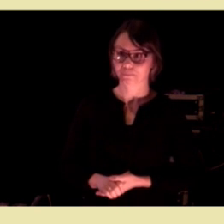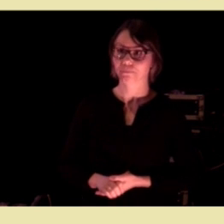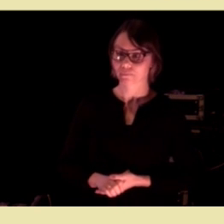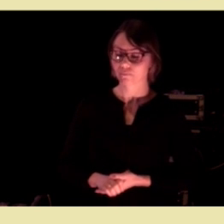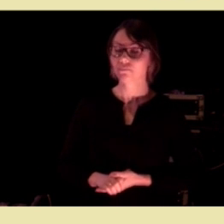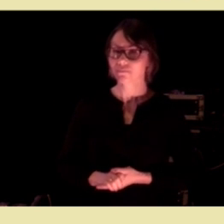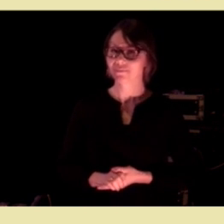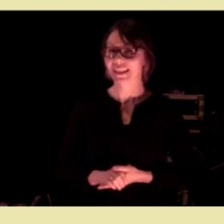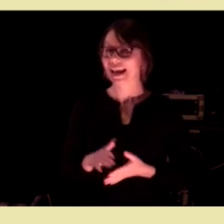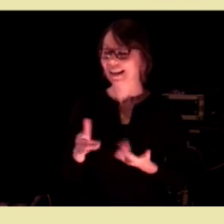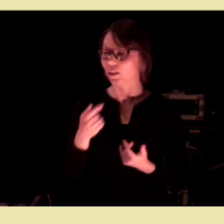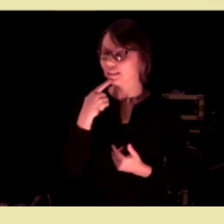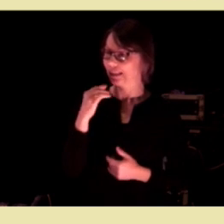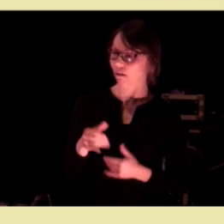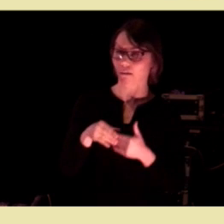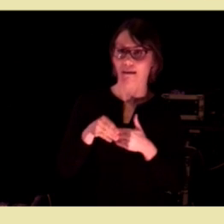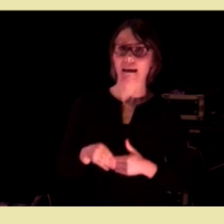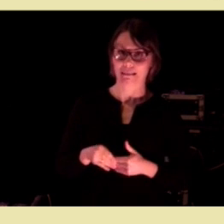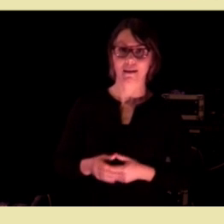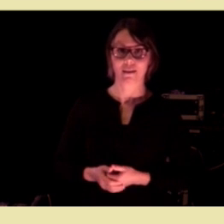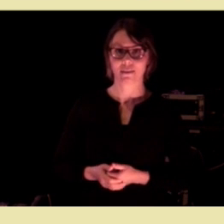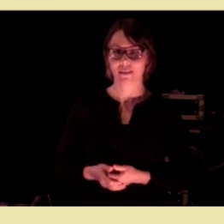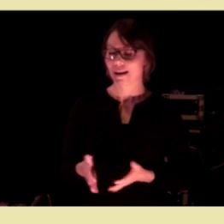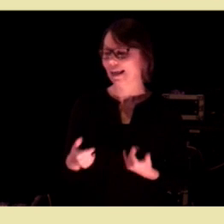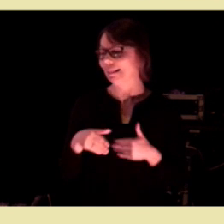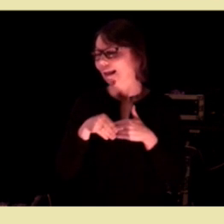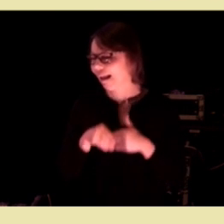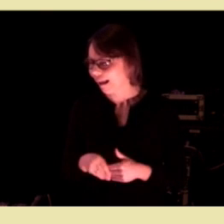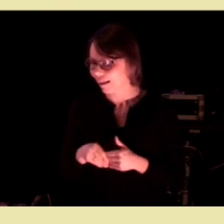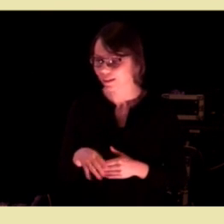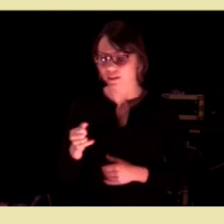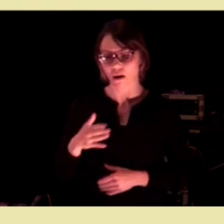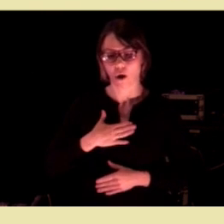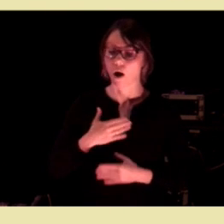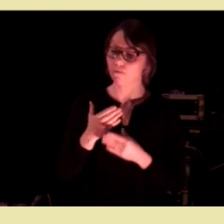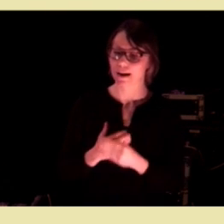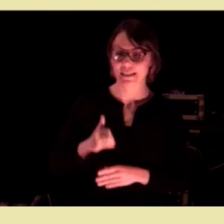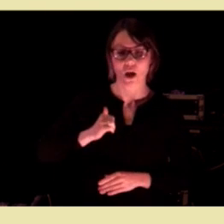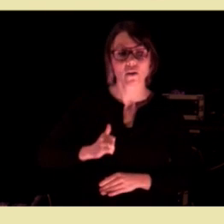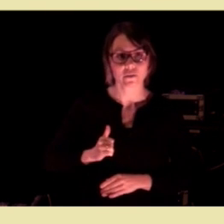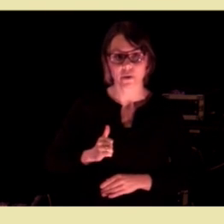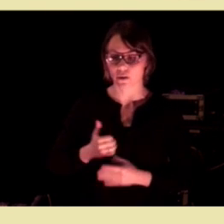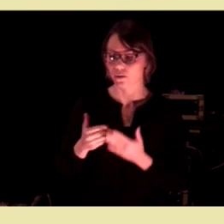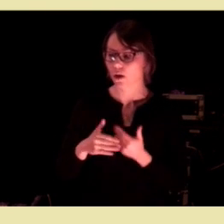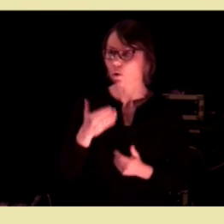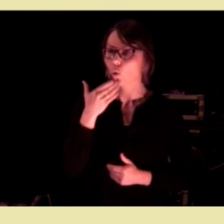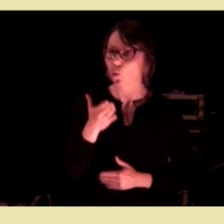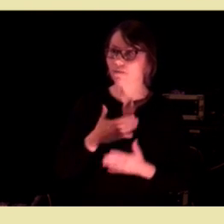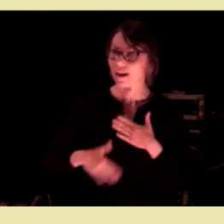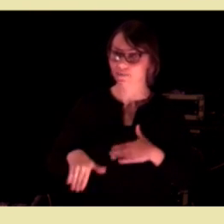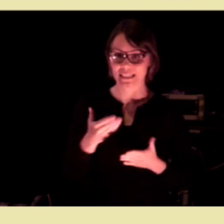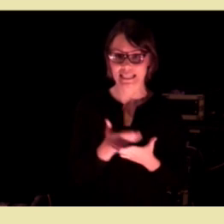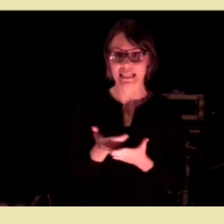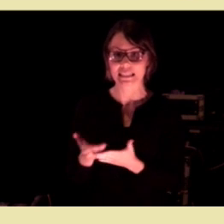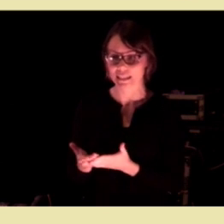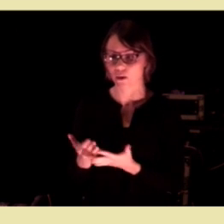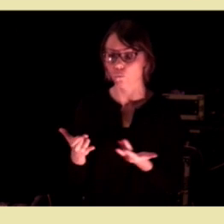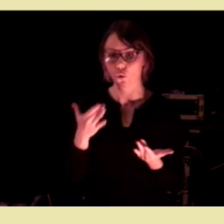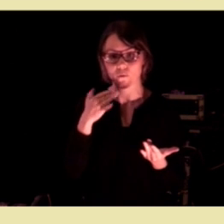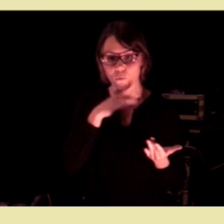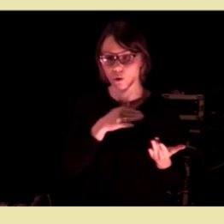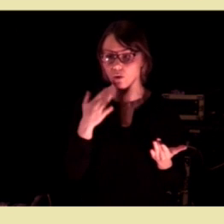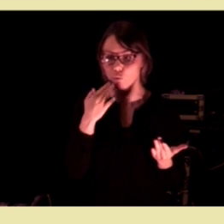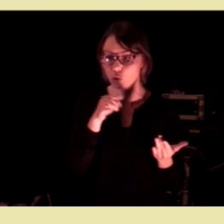Det er det lett å være enig i. Det er lett å være enig i at vi har et felles ansvar for å skape gode velferdstjenester der folk bor.